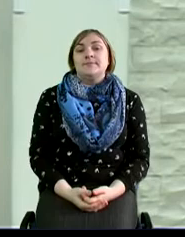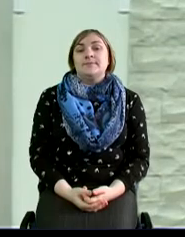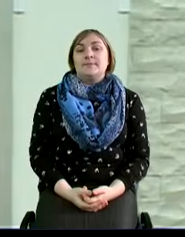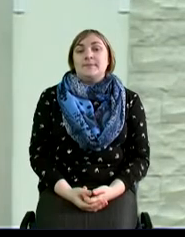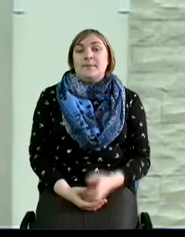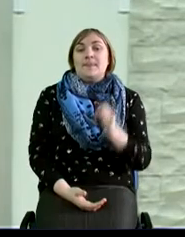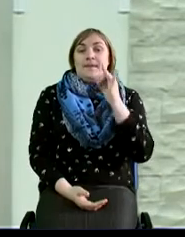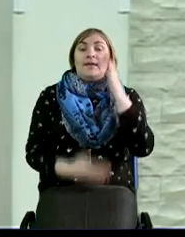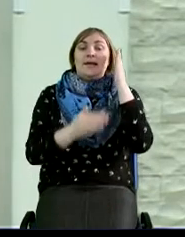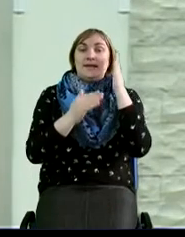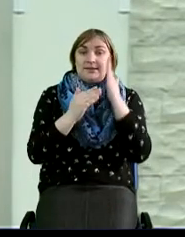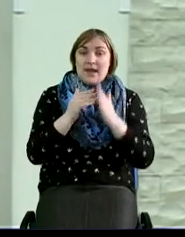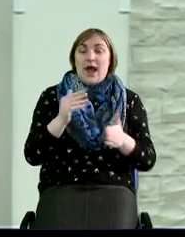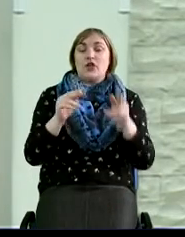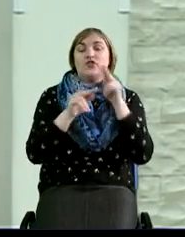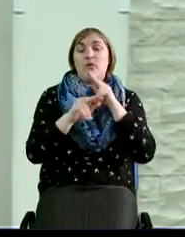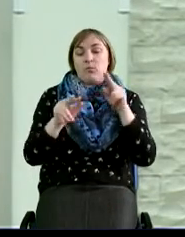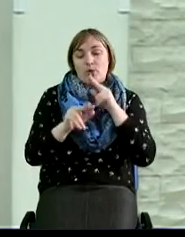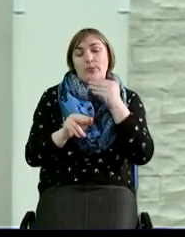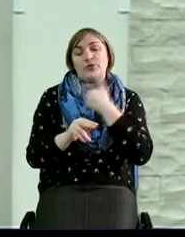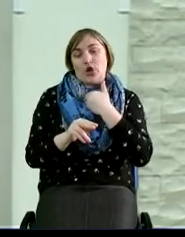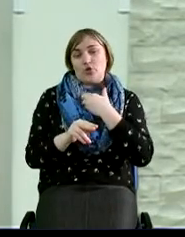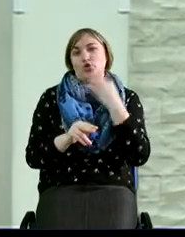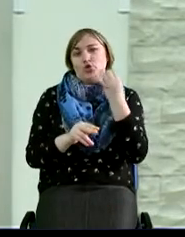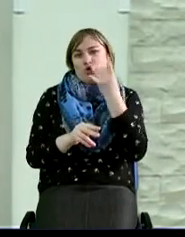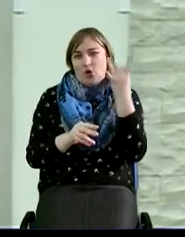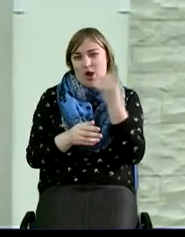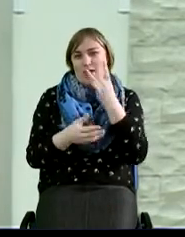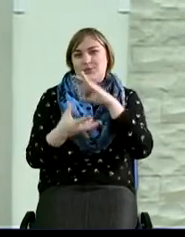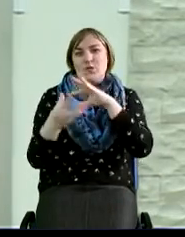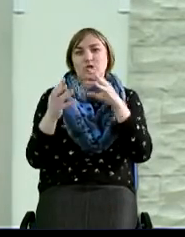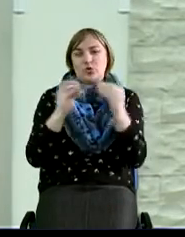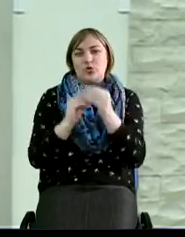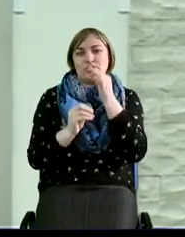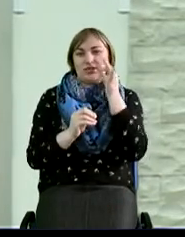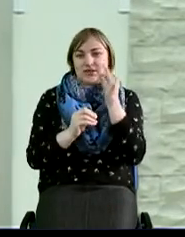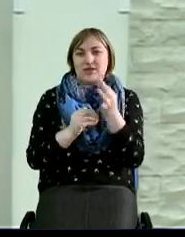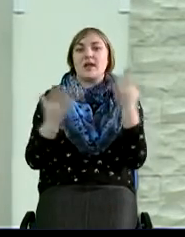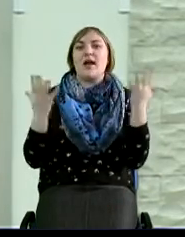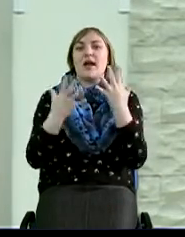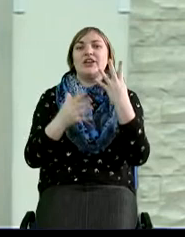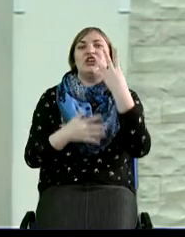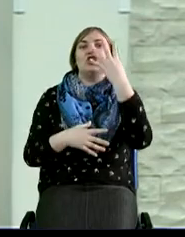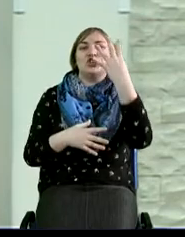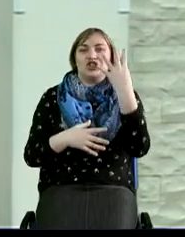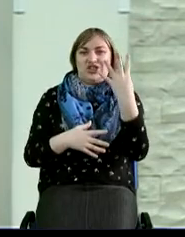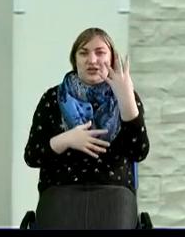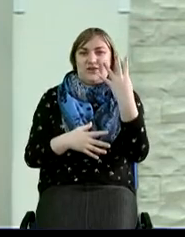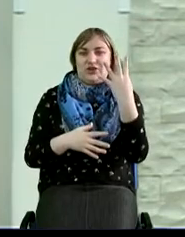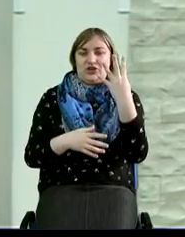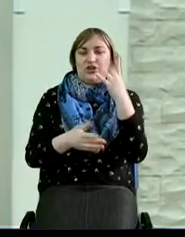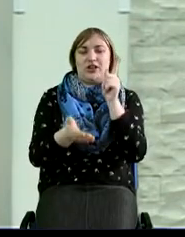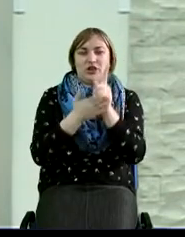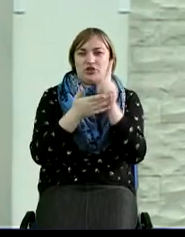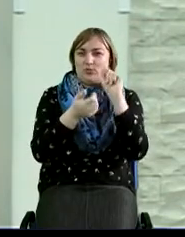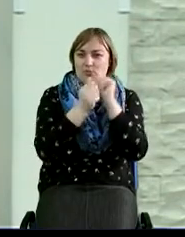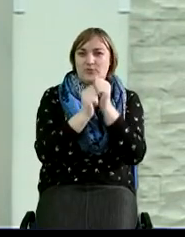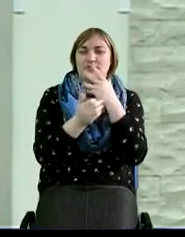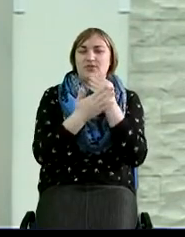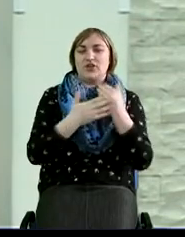И заканчивая проповедь, хотелось бы еще раз просто подытожить и сказать, что какие четыре вещи мы должны помнить в своей жизни.